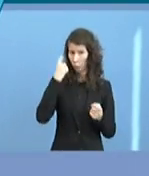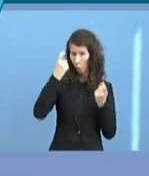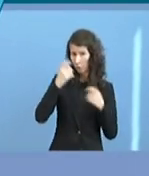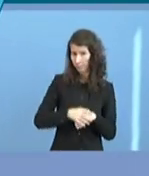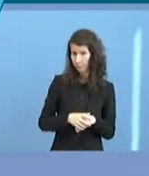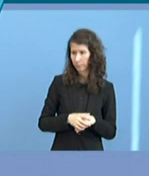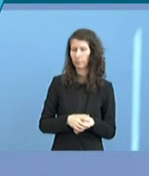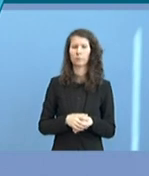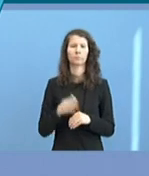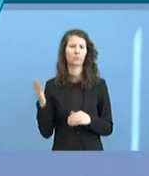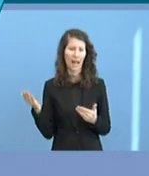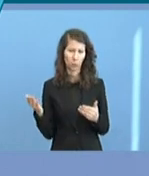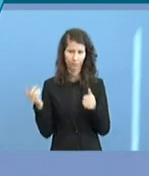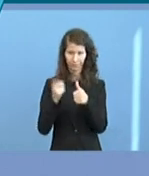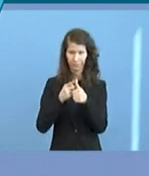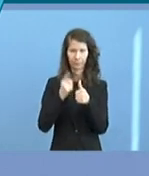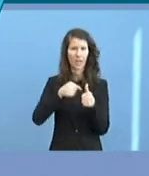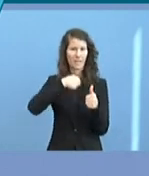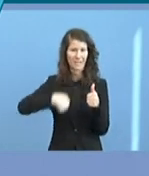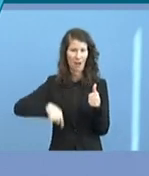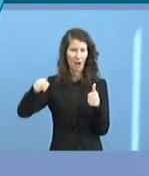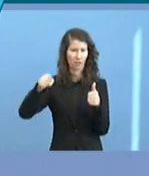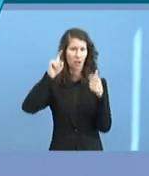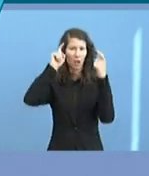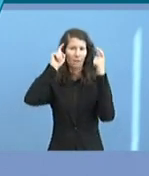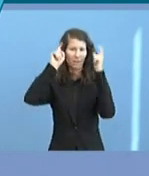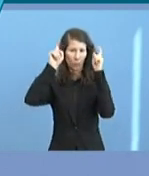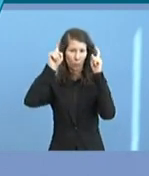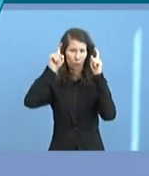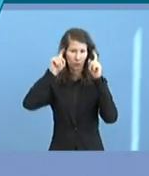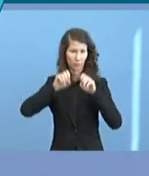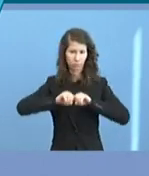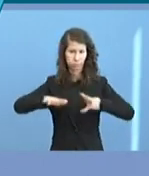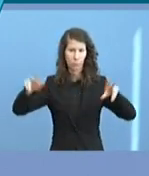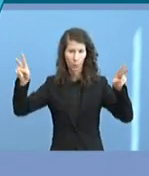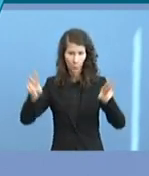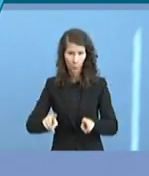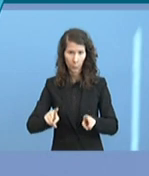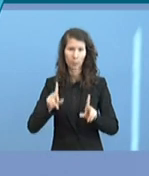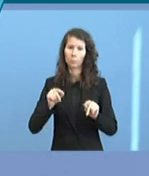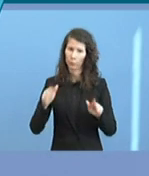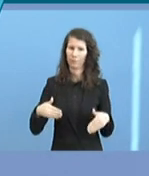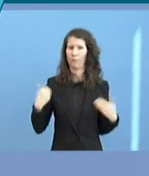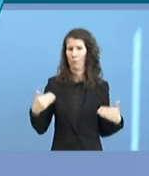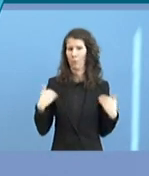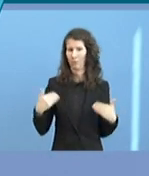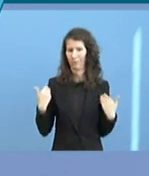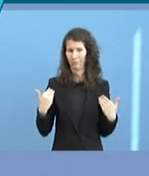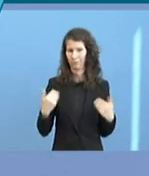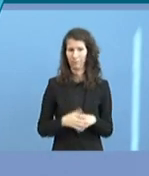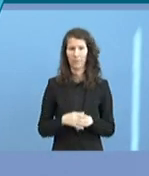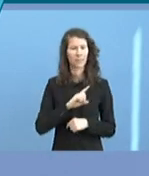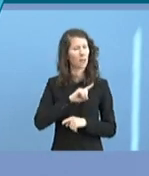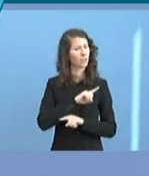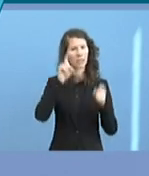wenn in China die Ausbreitung des Coronavirus zurückgeht, dann ist das ein Anlass zur Freude. Ich bin nicht Virologe